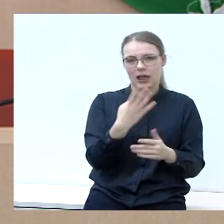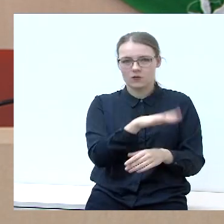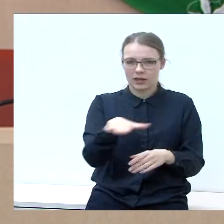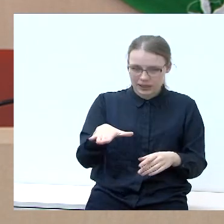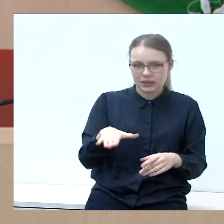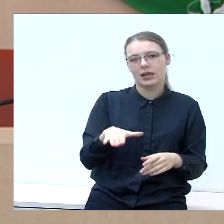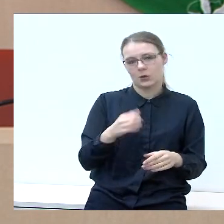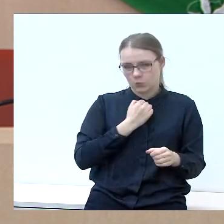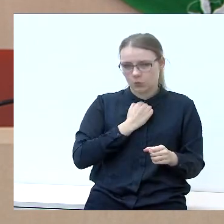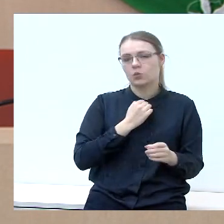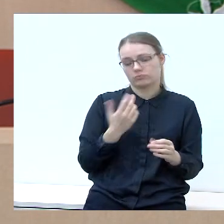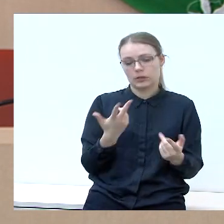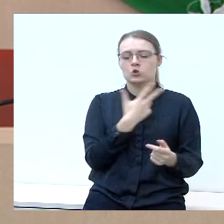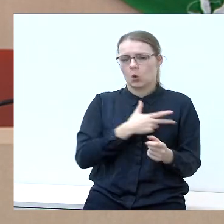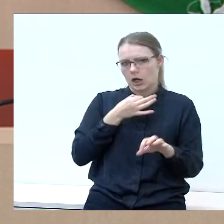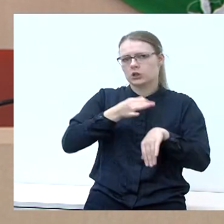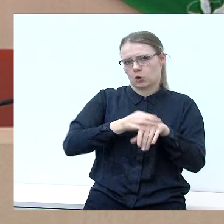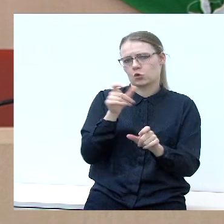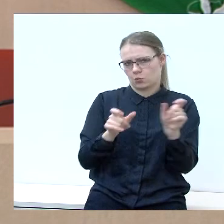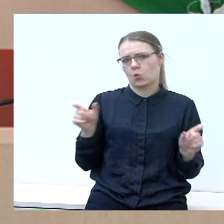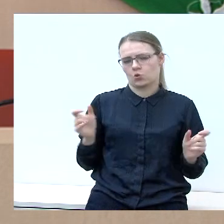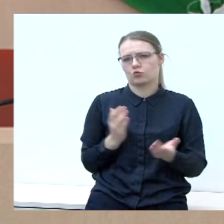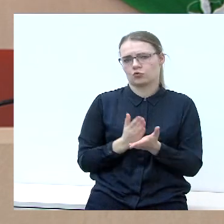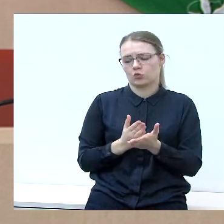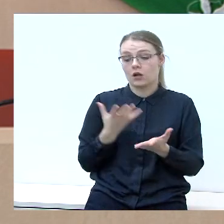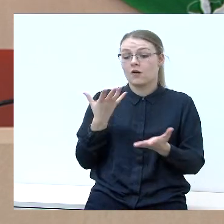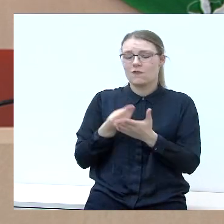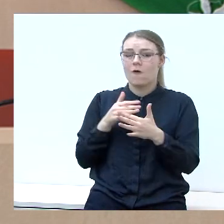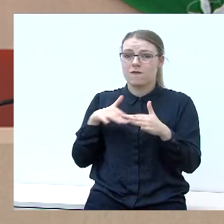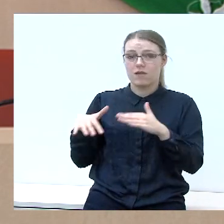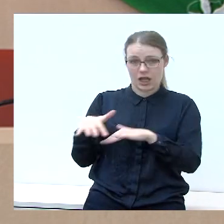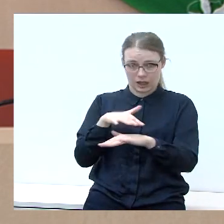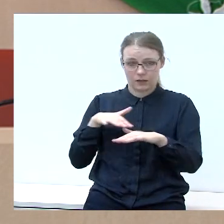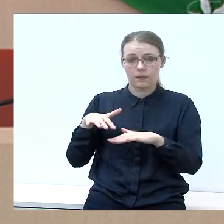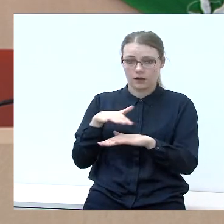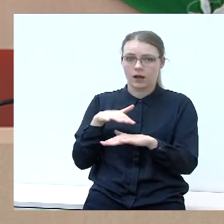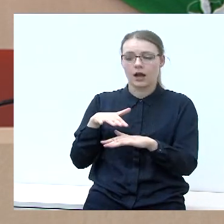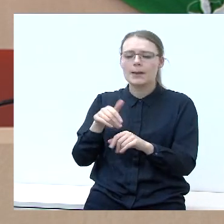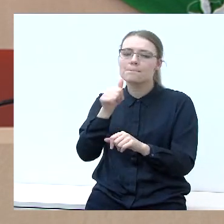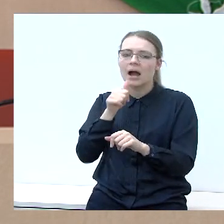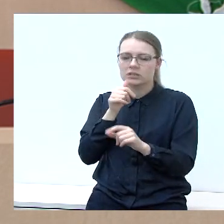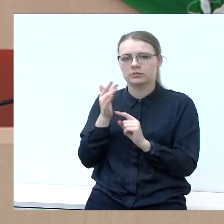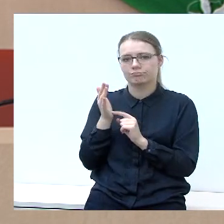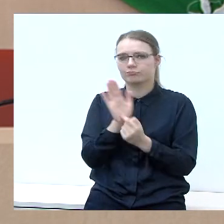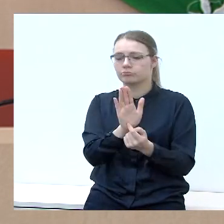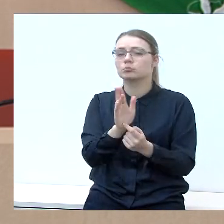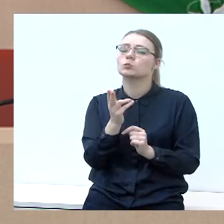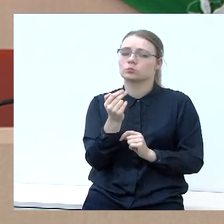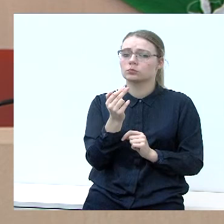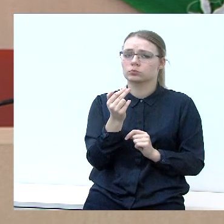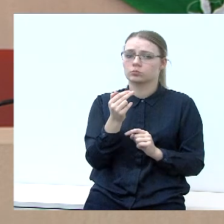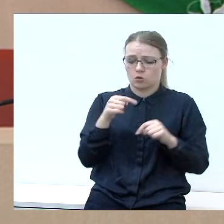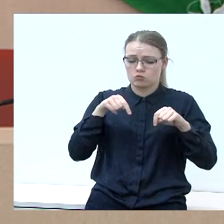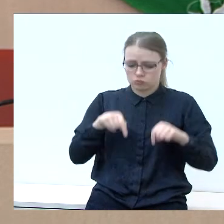atsakingai socialiai atsakingi žmonės. Savo veiklą jie ir pavyzdžiais parodė, kad galima su